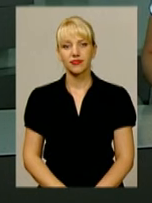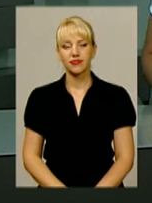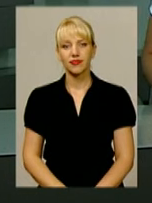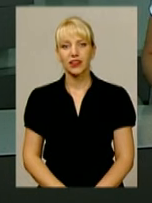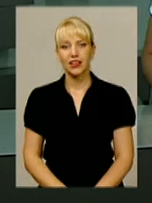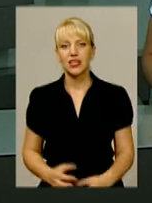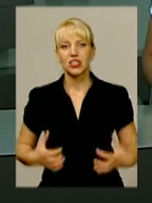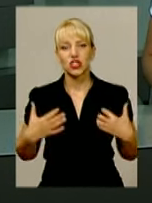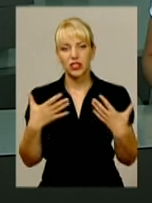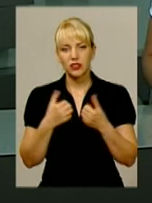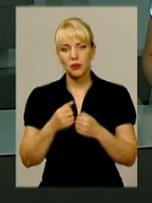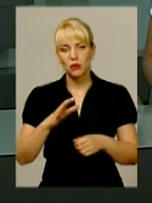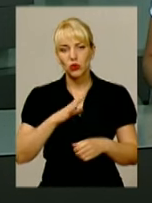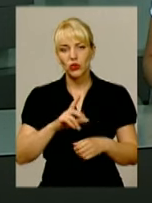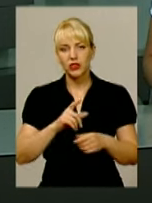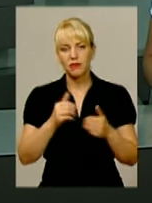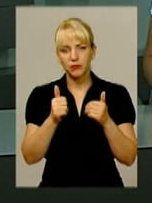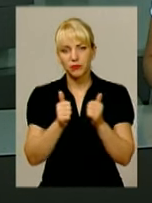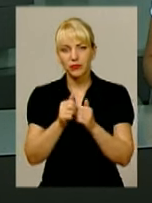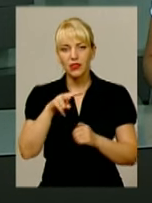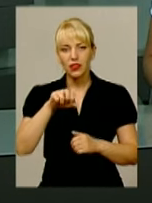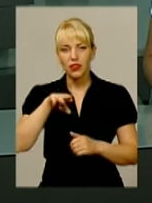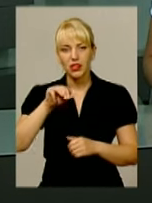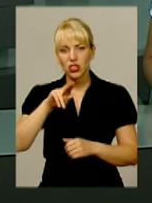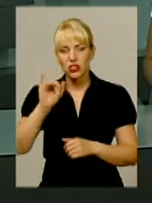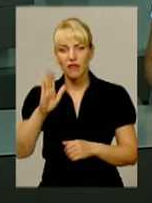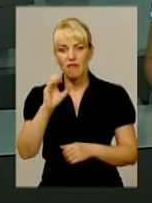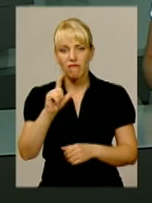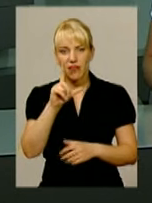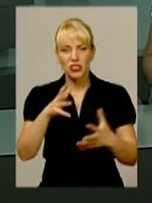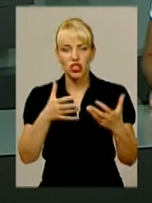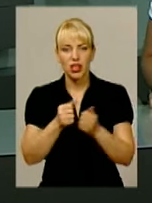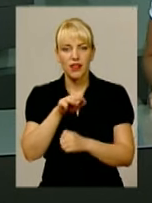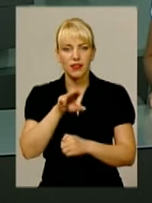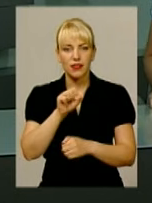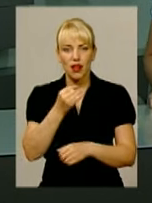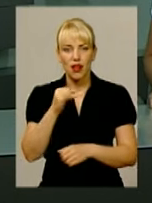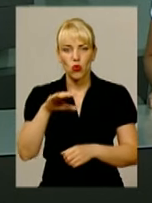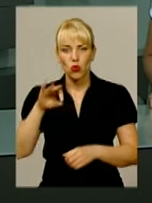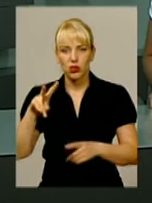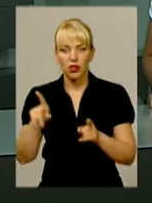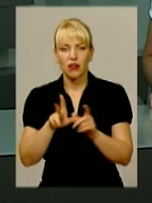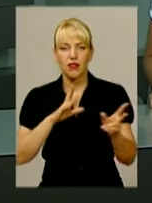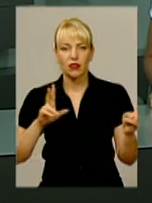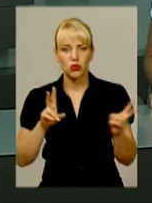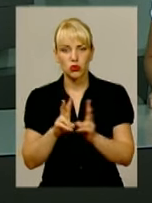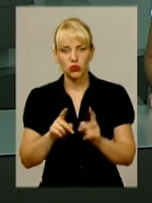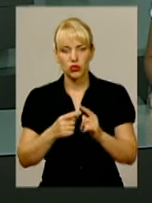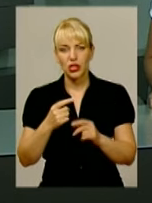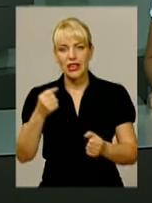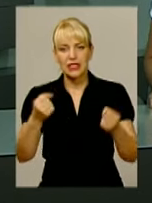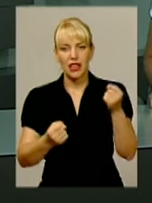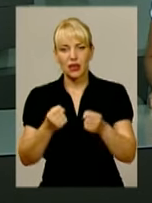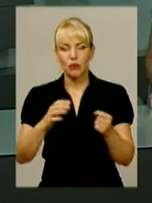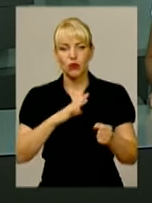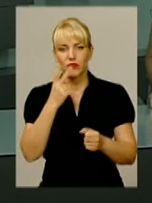Жахливе ДТП сталося на виїзді з Литичева. Там ВАЗ зіштовхнувся з Тойотою, яка рухалася на зустріч. За кермом шістки був